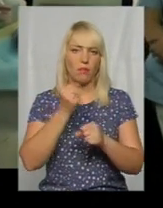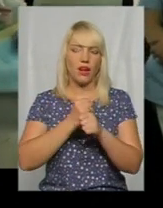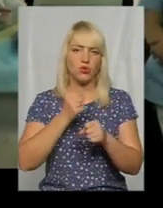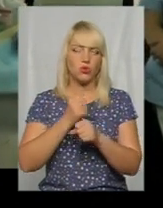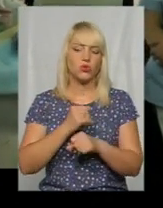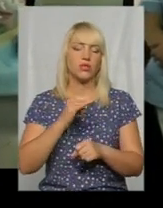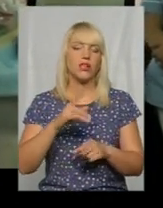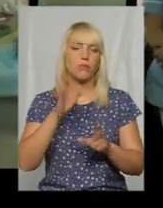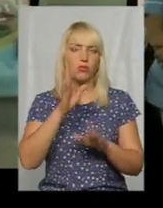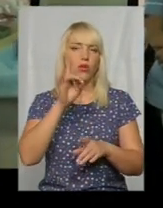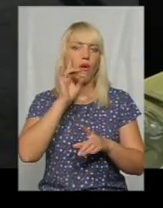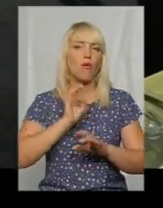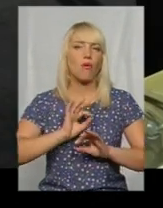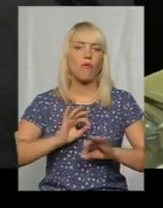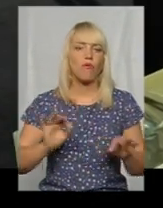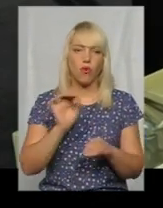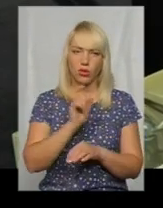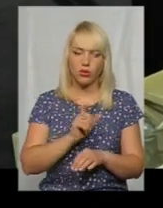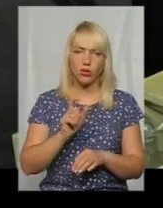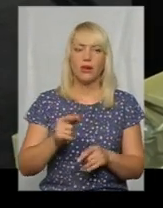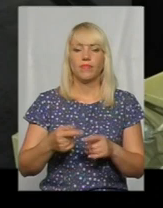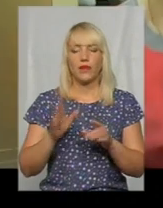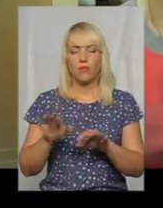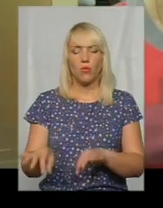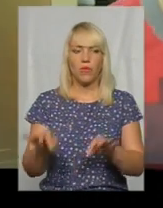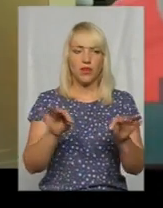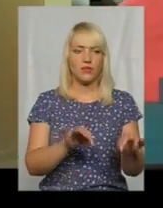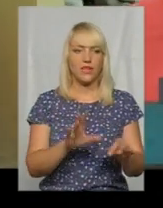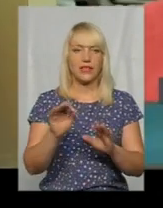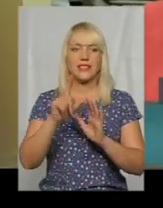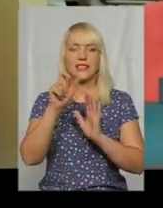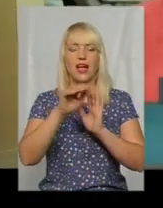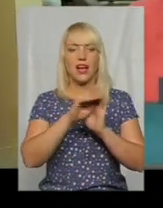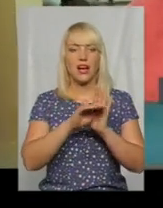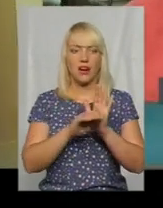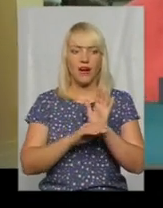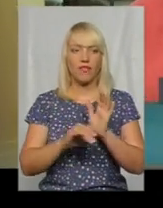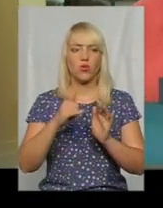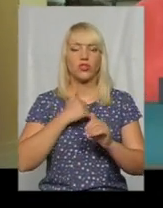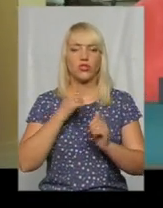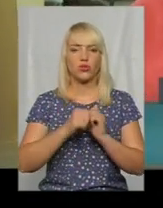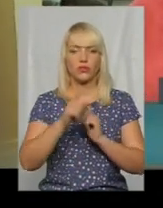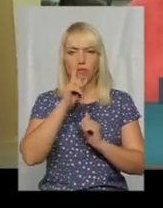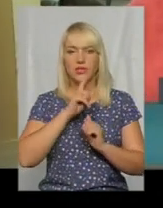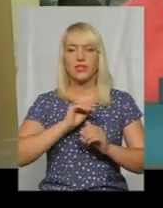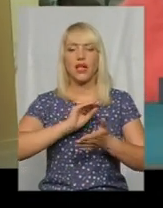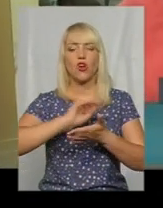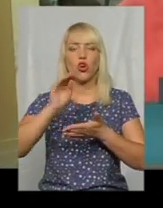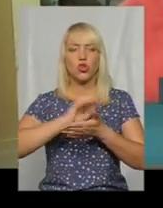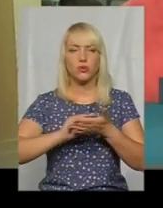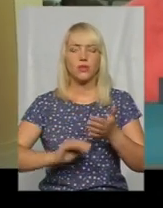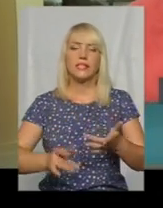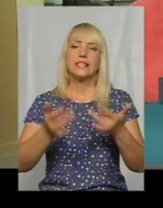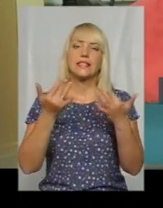Ну і те, що вона може пересуватися. За графіком нас щомісячно розписано, скільки,